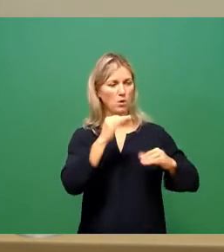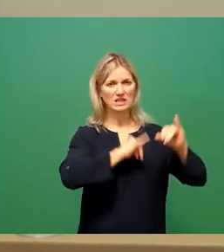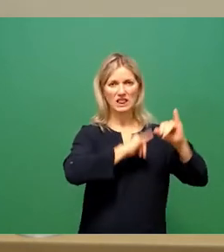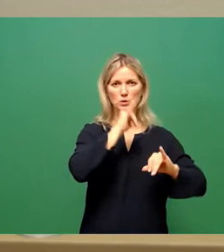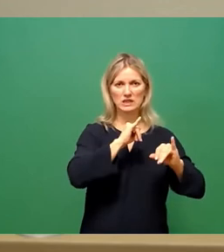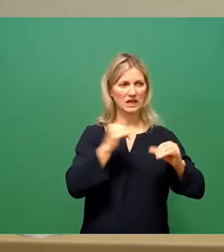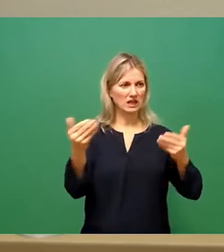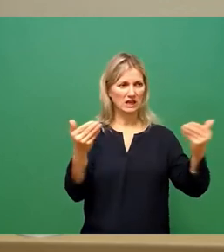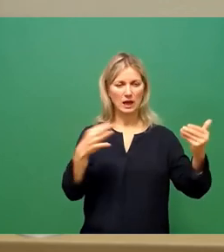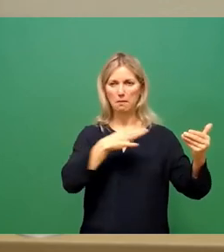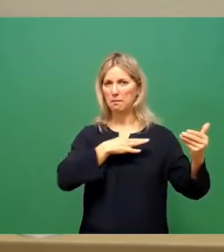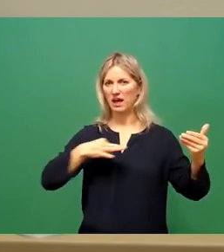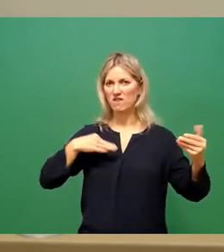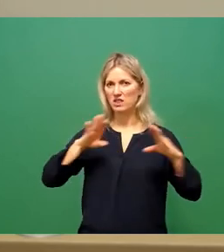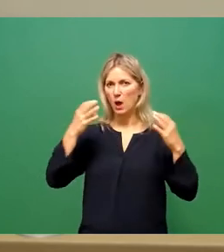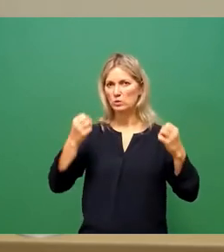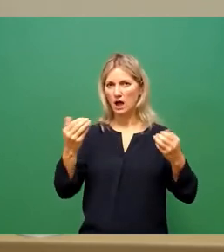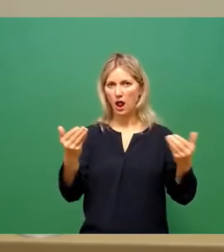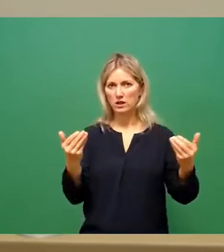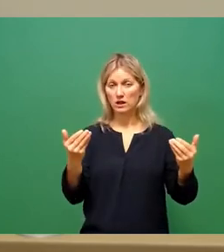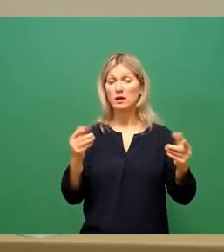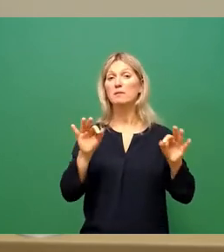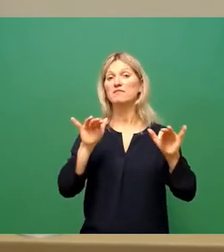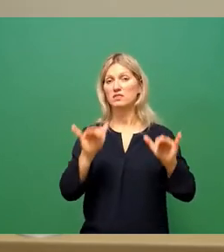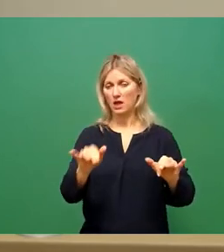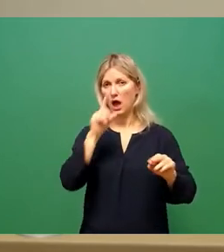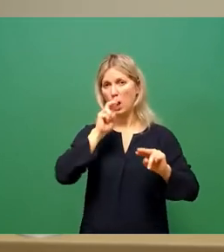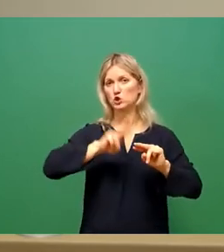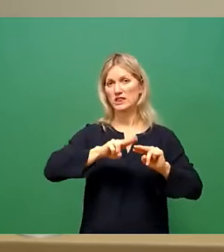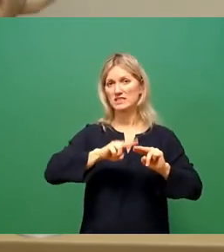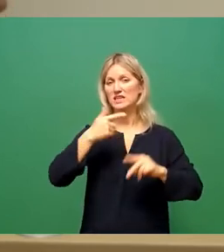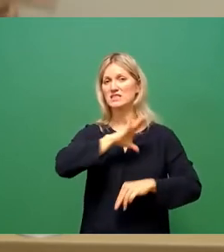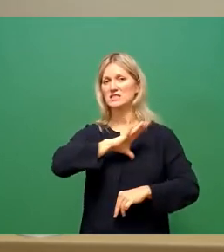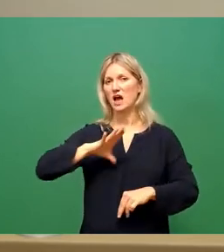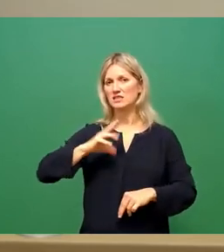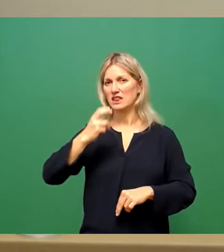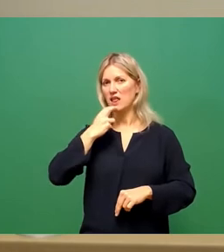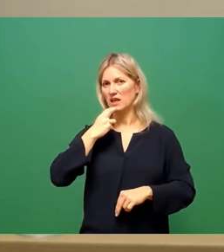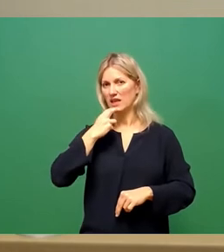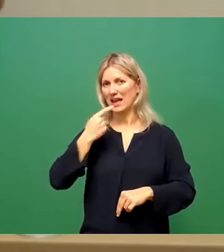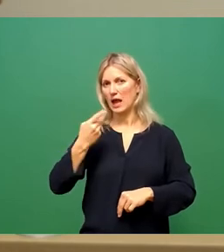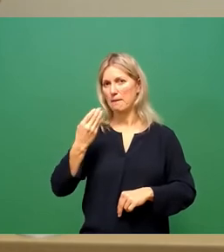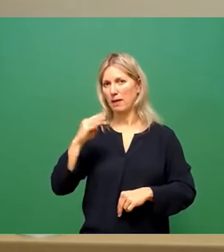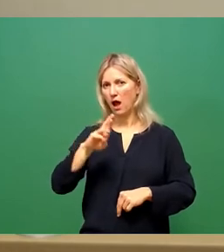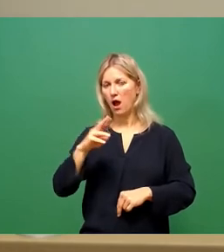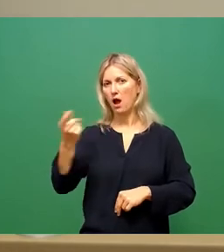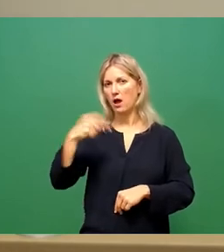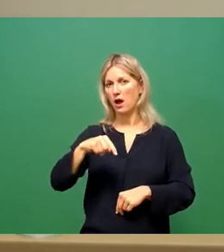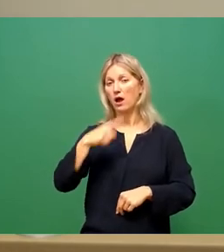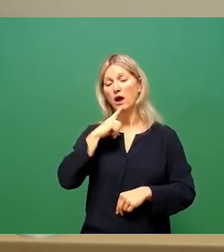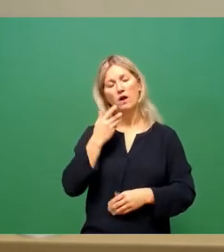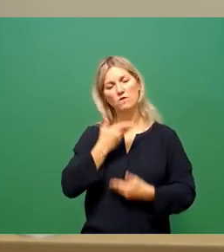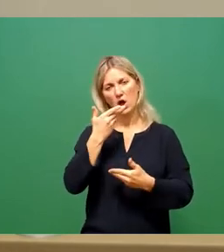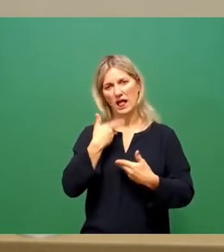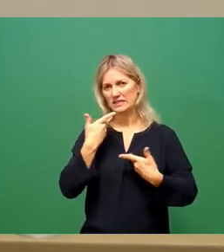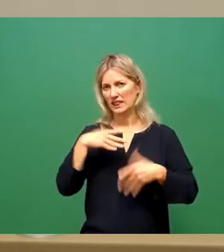Da gibt es eine Statistik, die uns die Sachsenenergie AG übermittelt hat. Die lese ich jetzt nicht vor. Die wird dann schriftlich